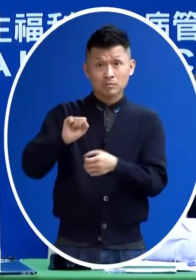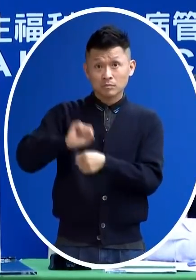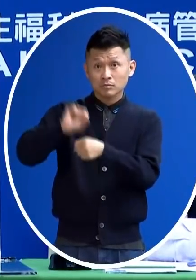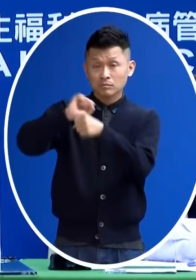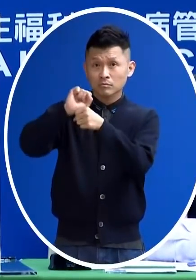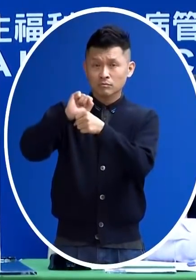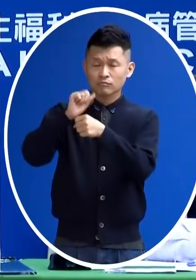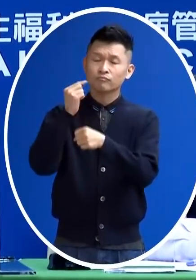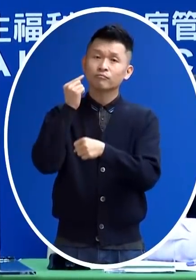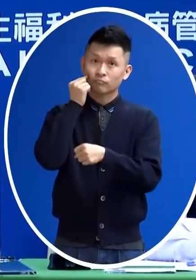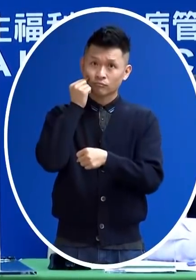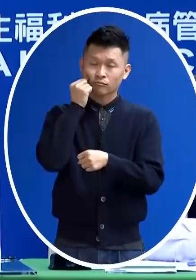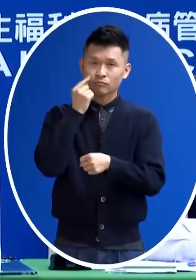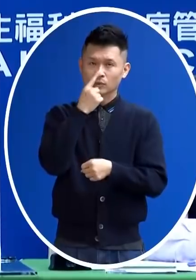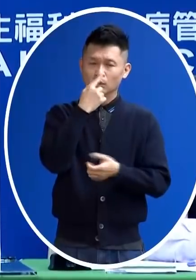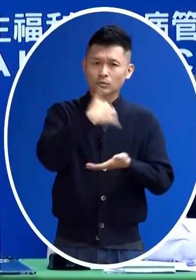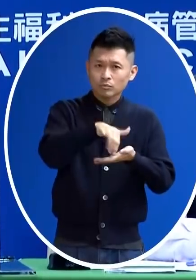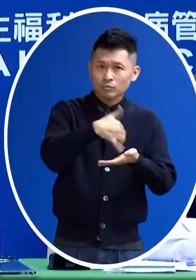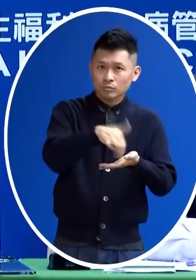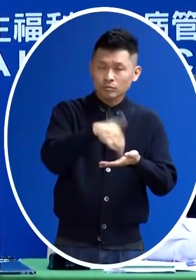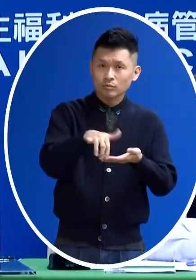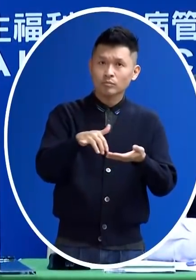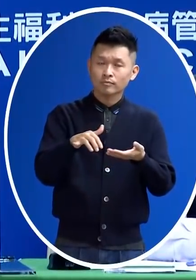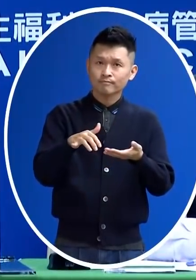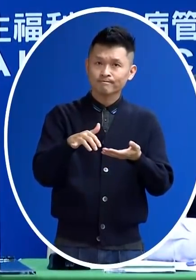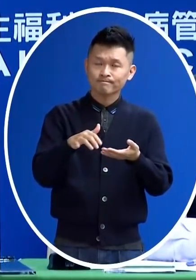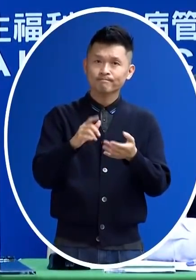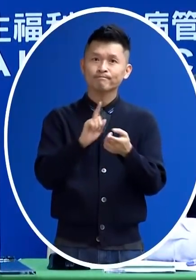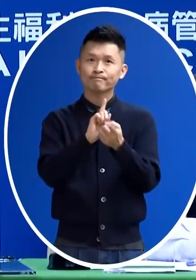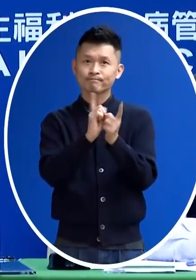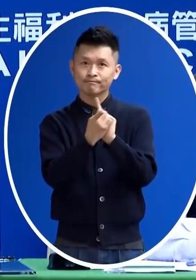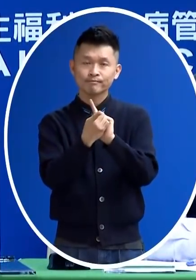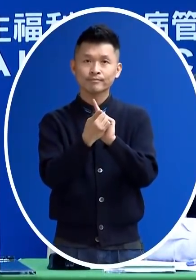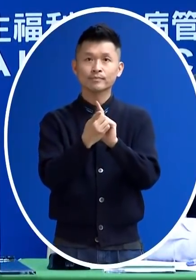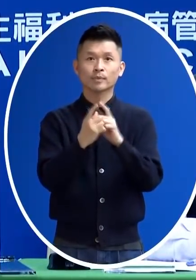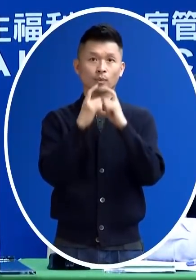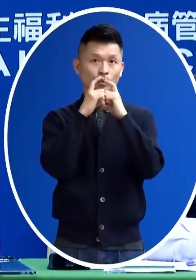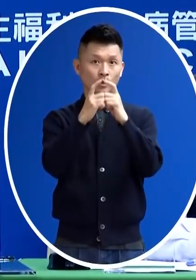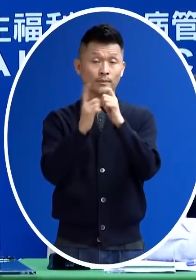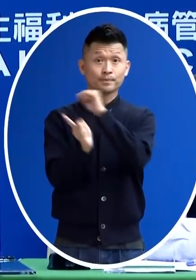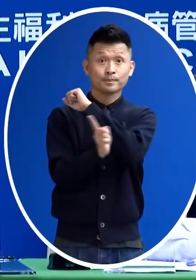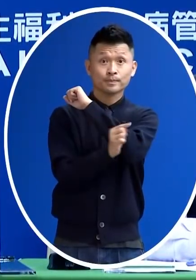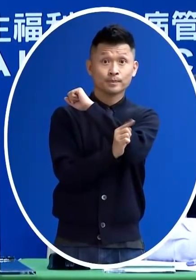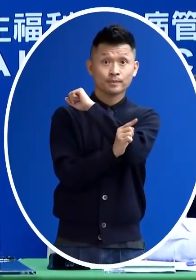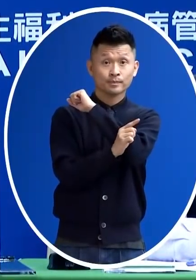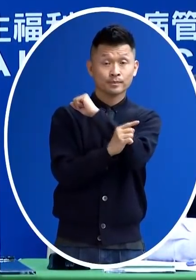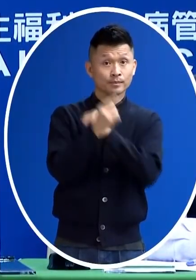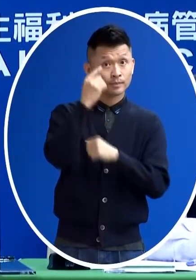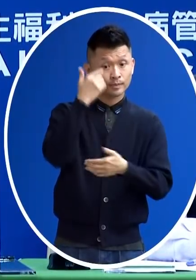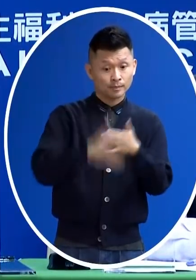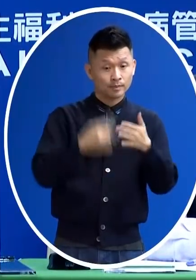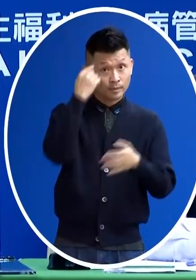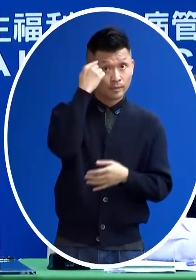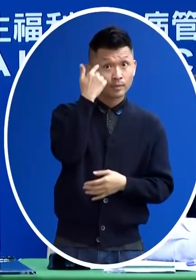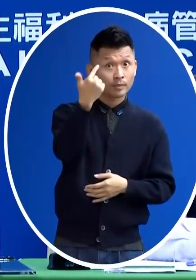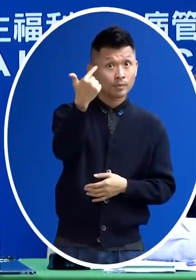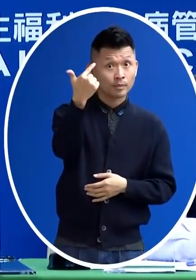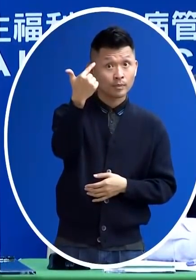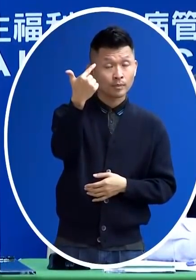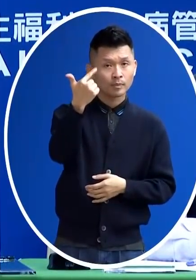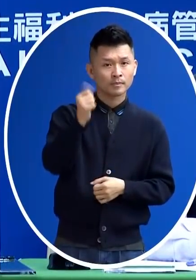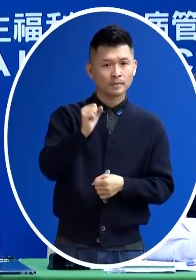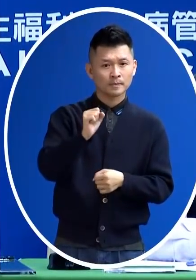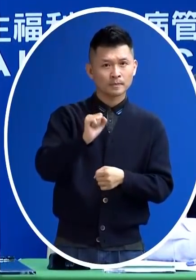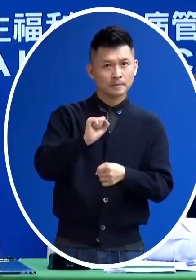那其實我稍微算一下 大概就是這樣講好了他最後的那6天 事實上是增加不